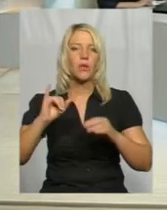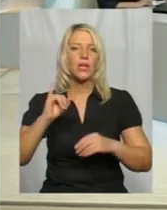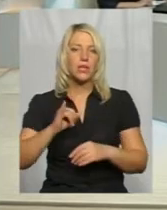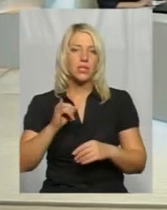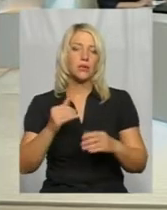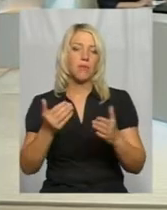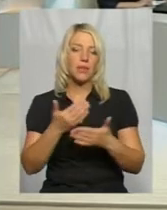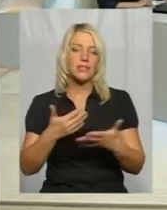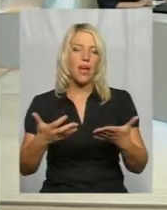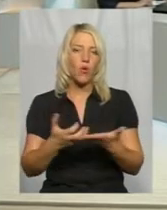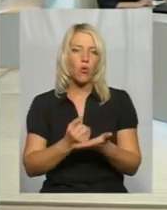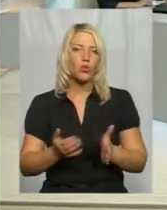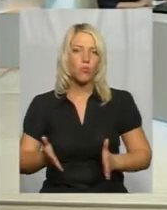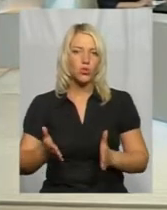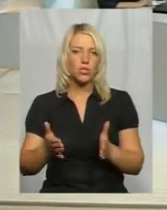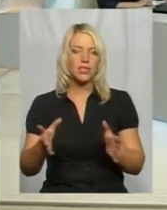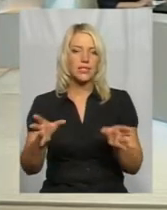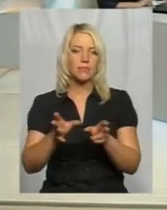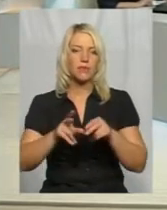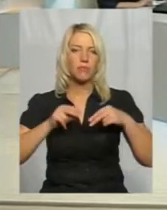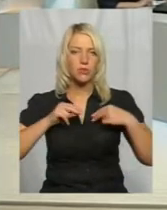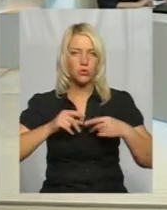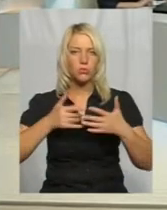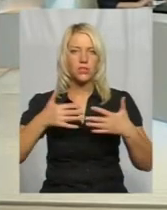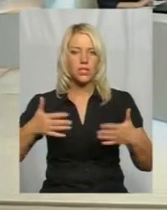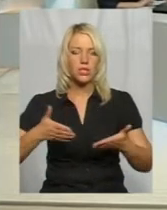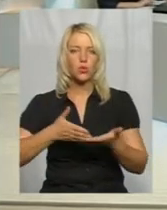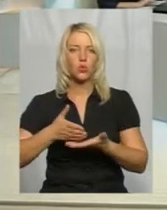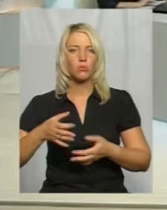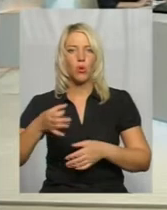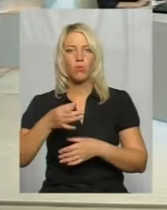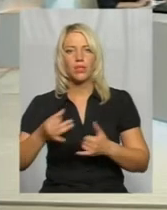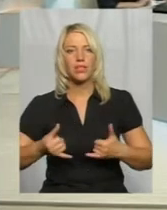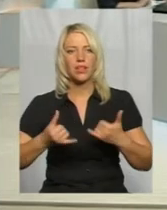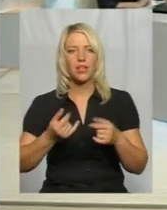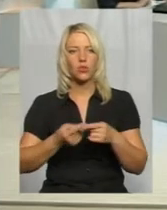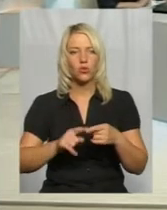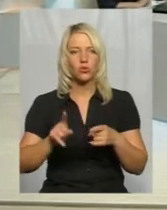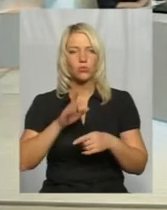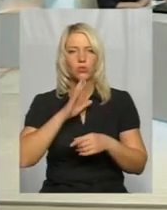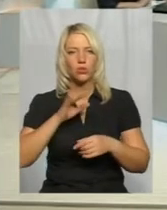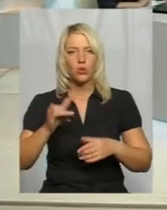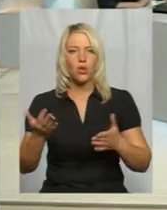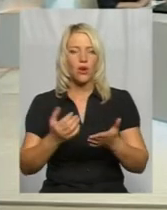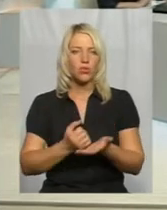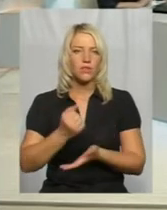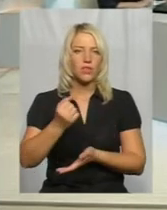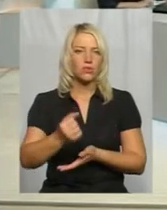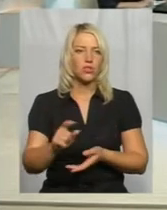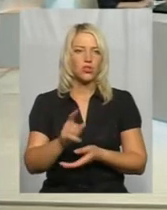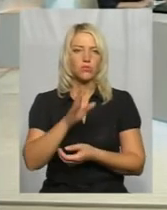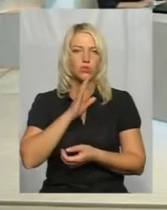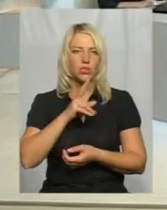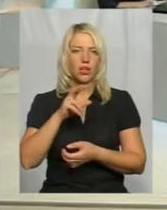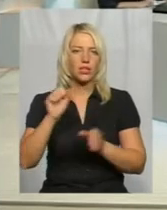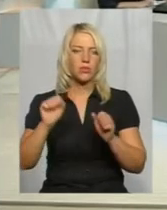знаходимо шляхи і співпрацюємо з різними службами обласними для того, щоб цю жінку якось влаштувати і щоб вона могла все-таки